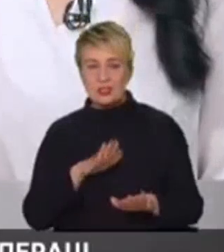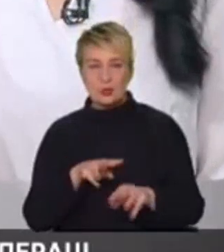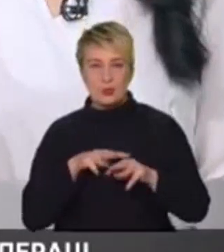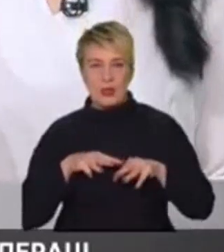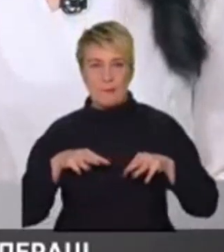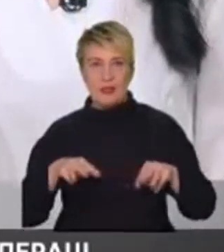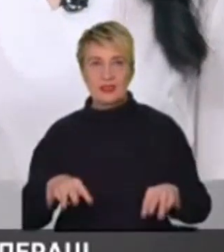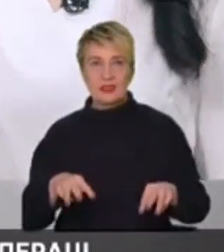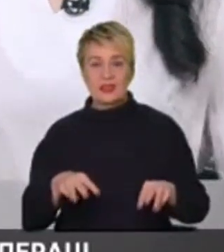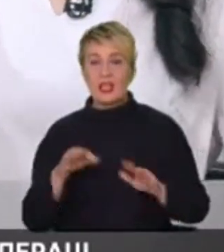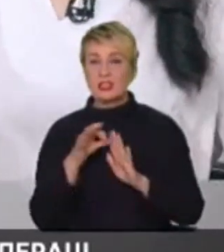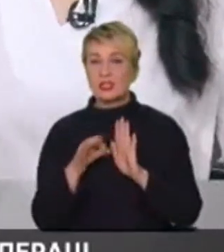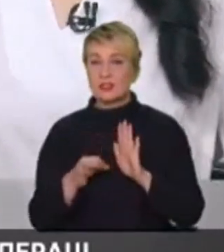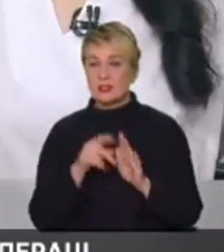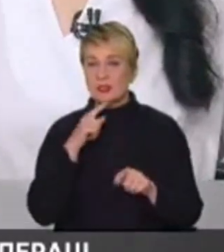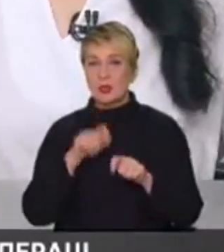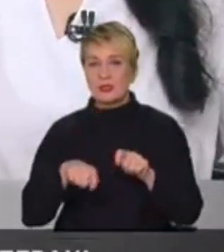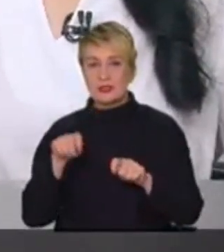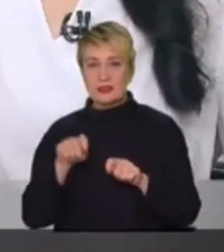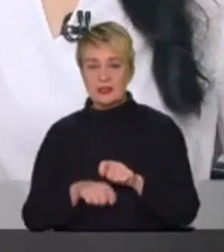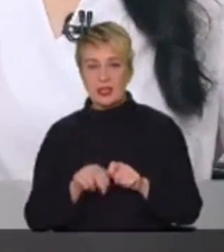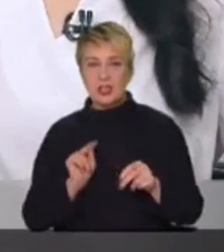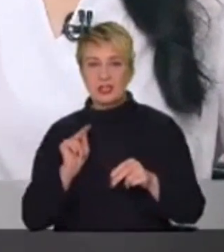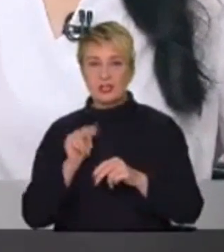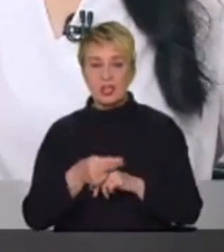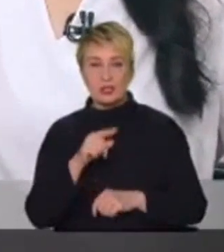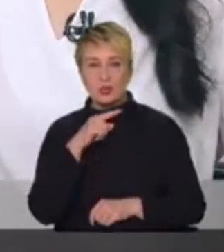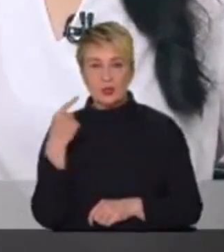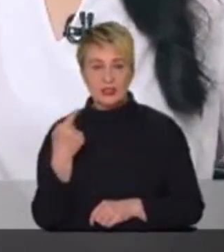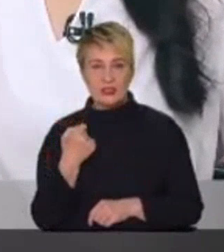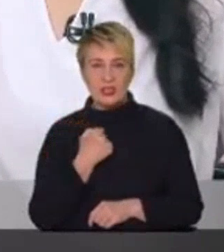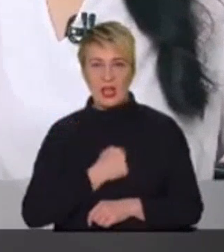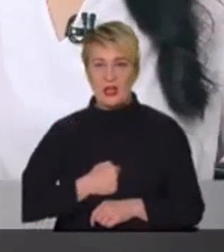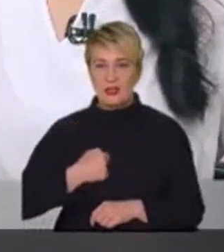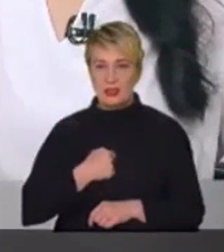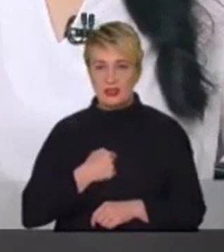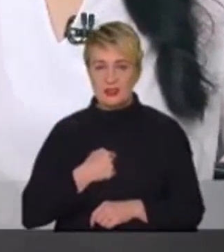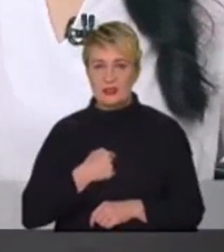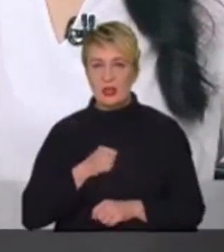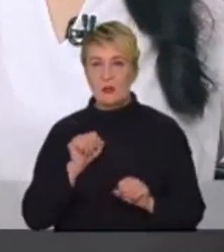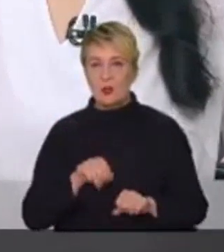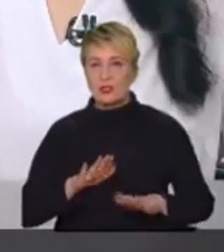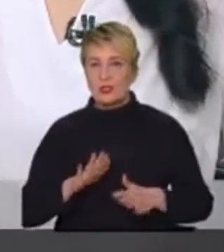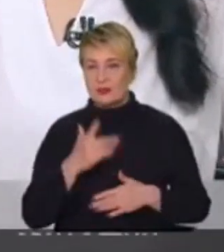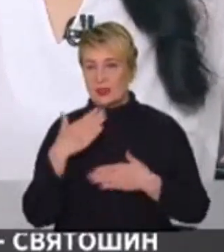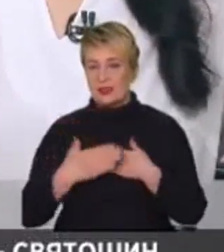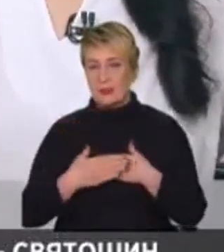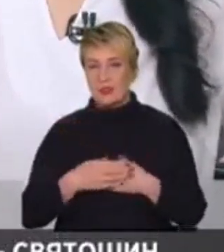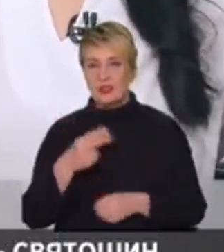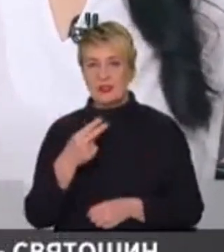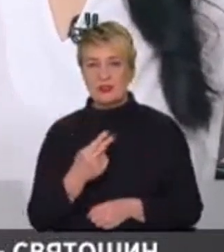І за оцінками експертів, через російську агресію цьогорічна посівна може не відбутися на близько 25